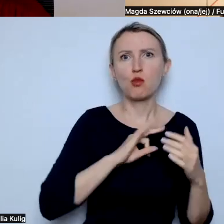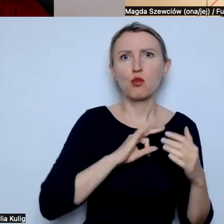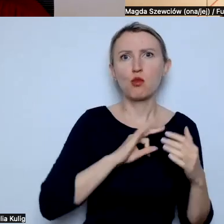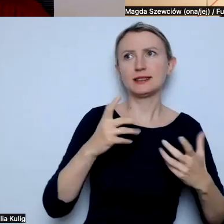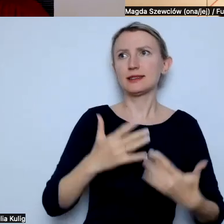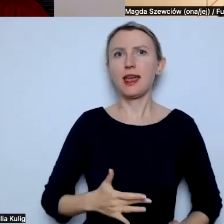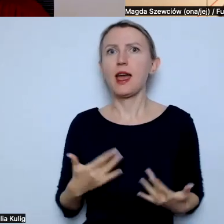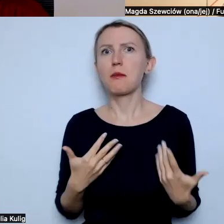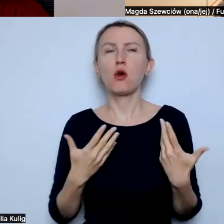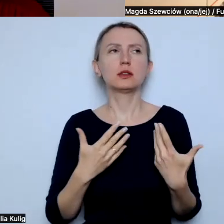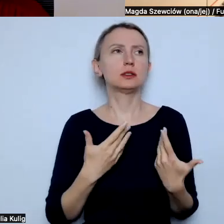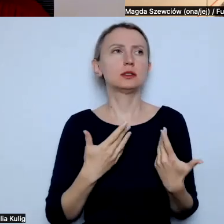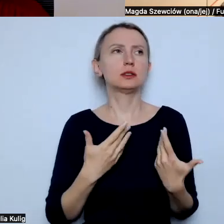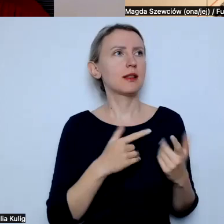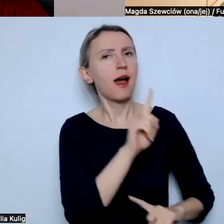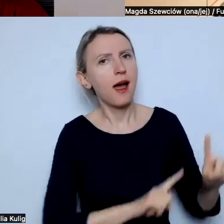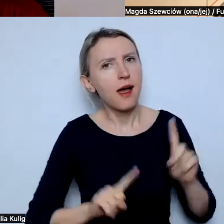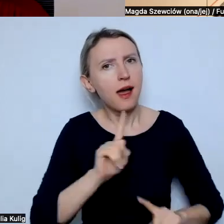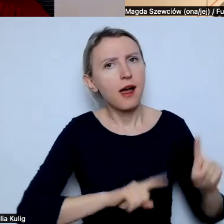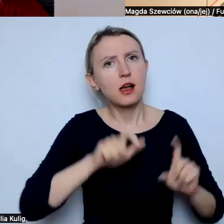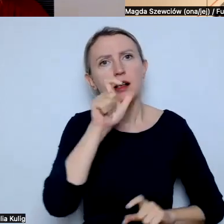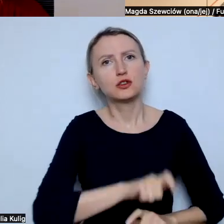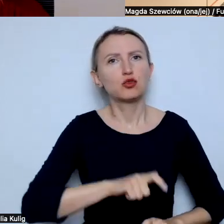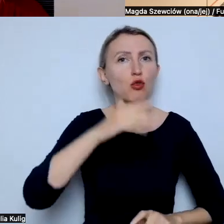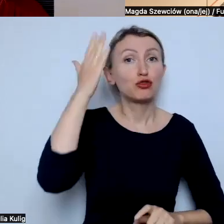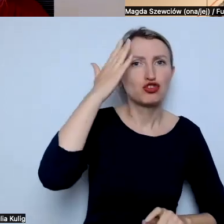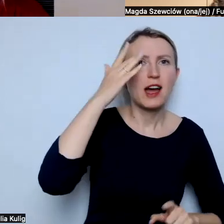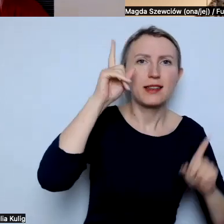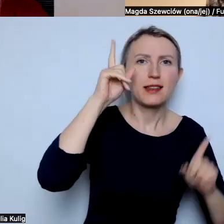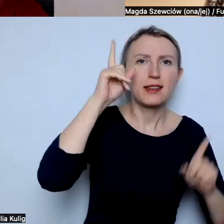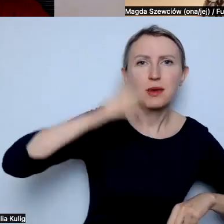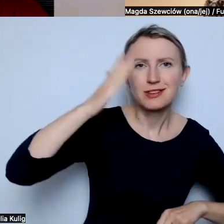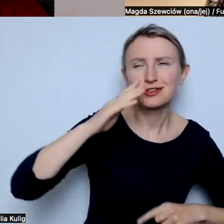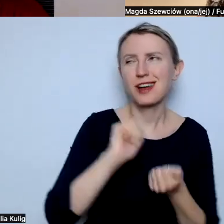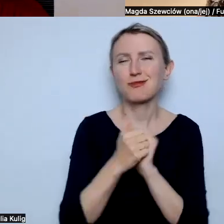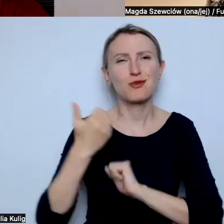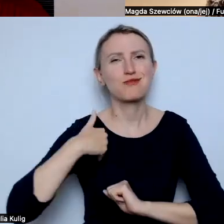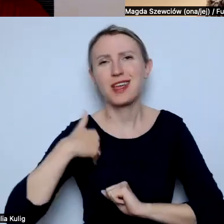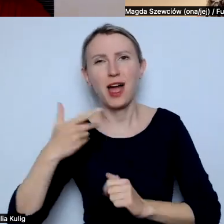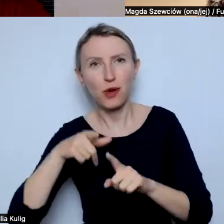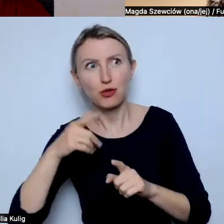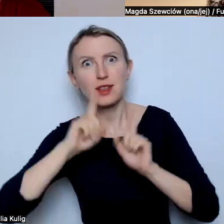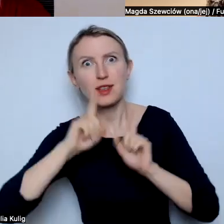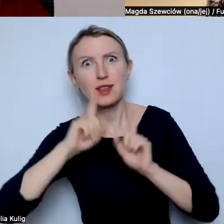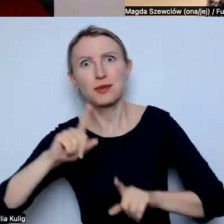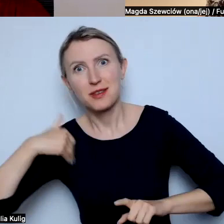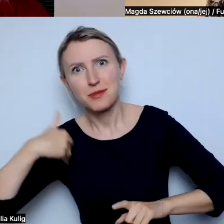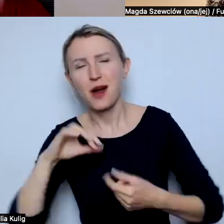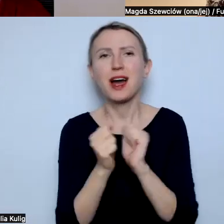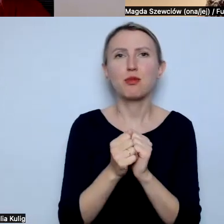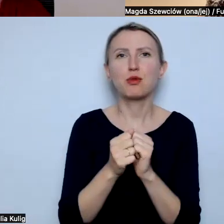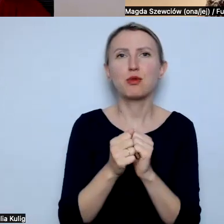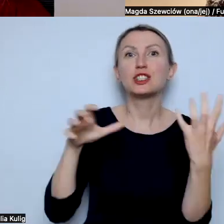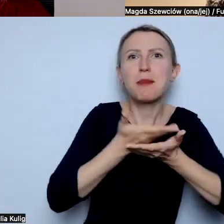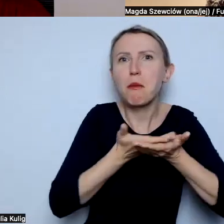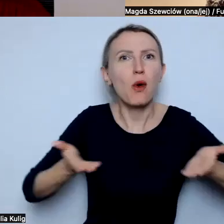komuś, że czarne jest czarne, a białe jest białe, albo że ziemia nie jest płaska, a dla mnie sformułowanie, że